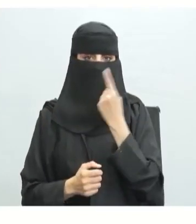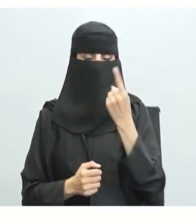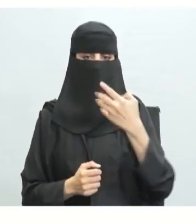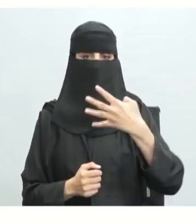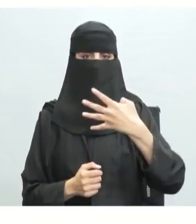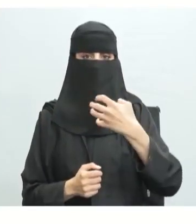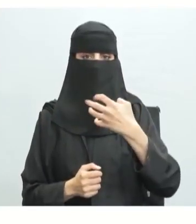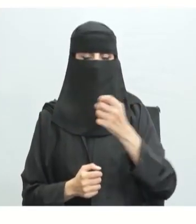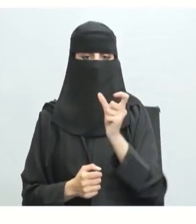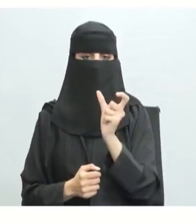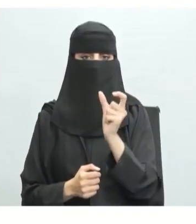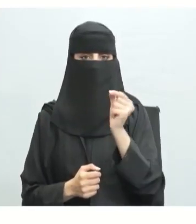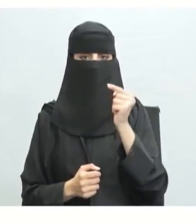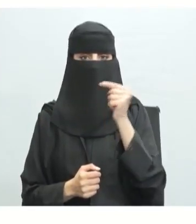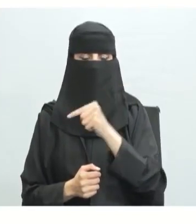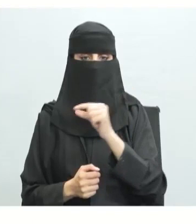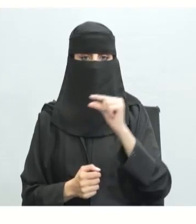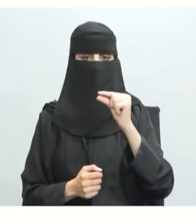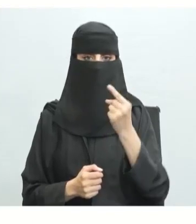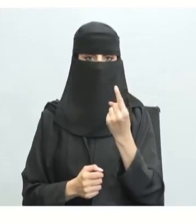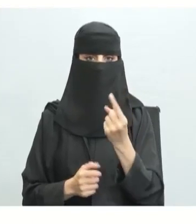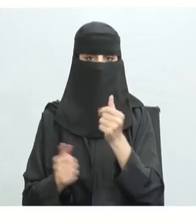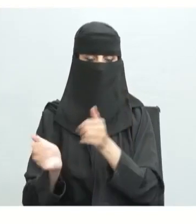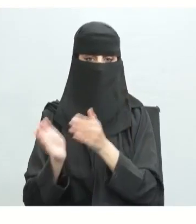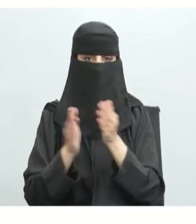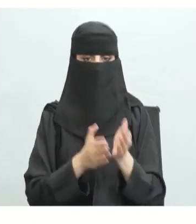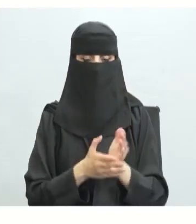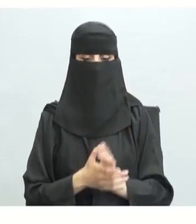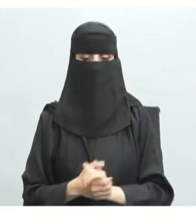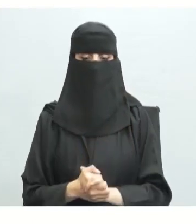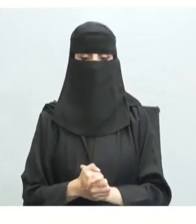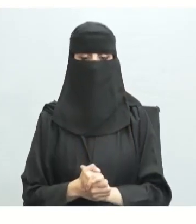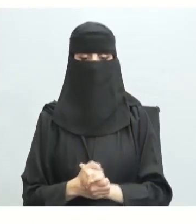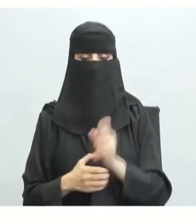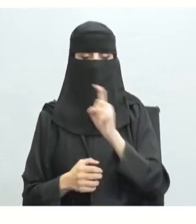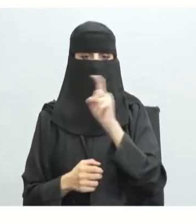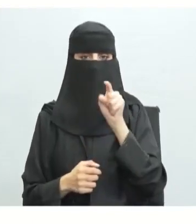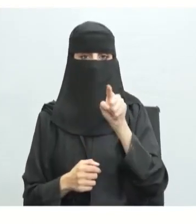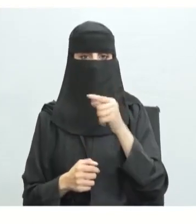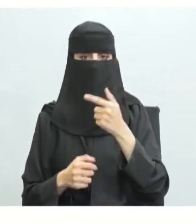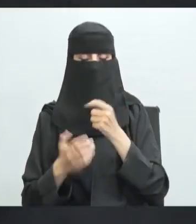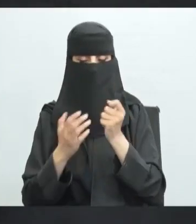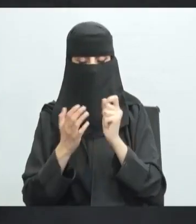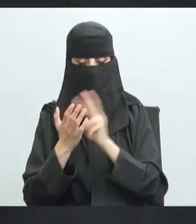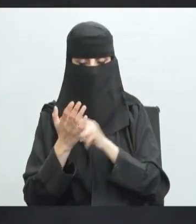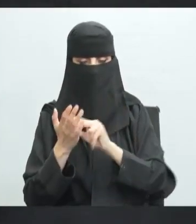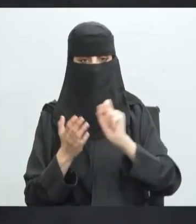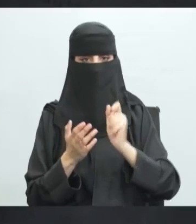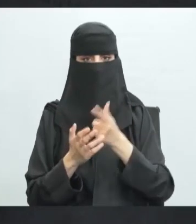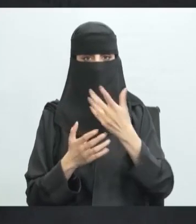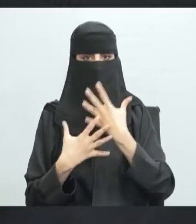كلمة في الدقيقة هذه هي السرعة القرائية 140 كلمة في الدقيقة ما مدى رضاك عن تحسن سرعتك القرائية؟